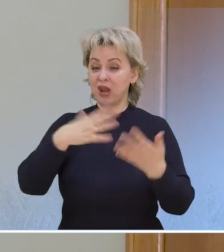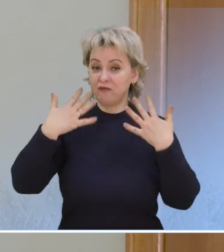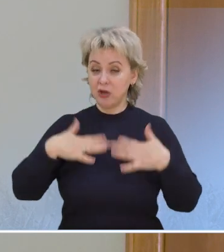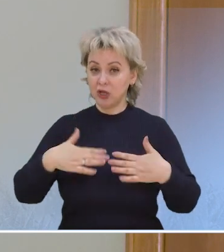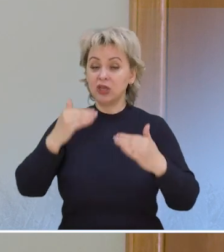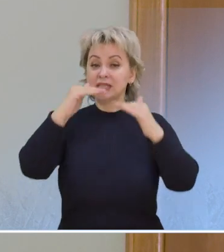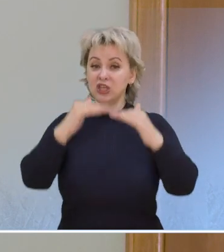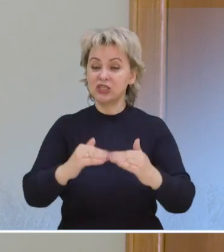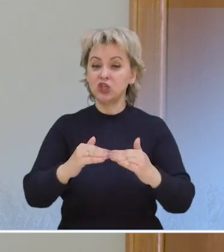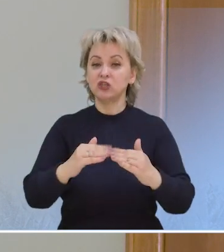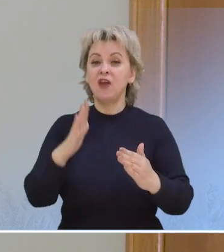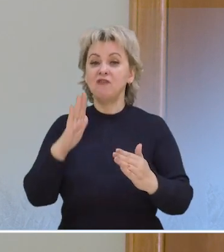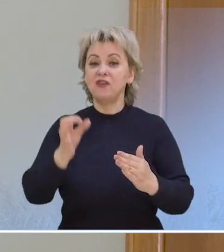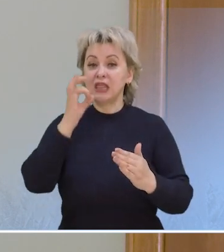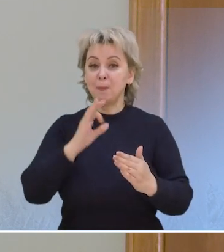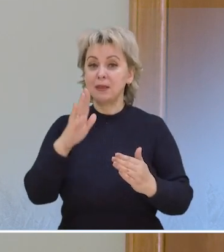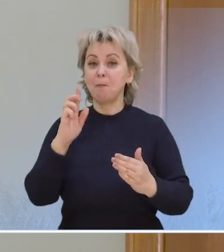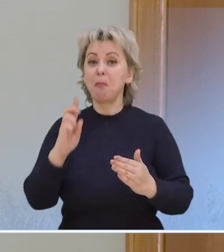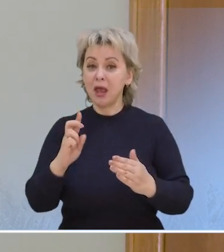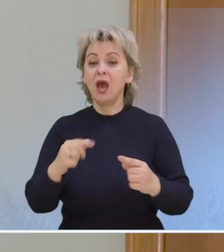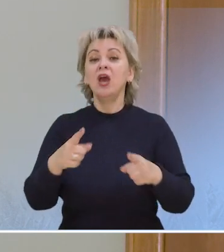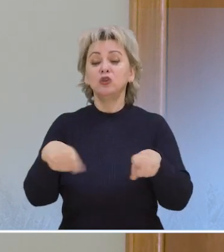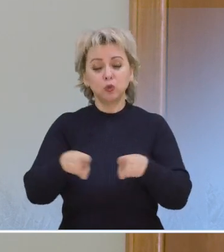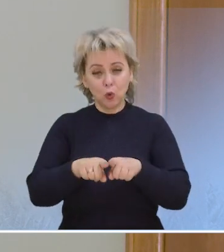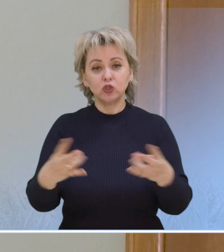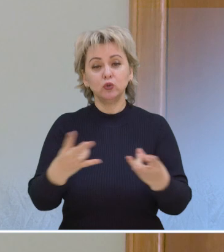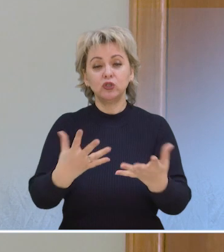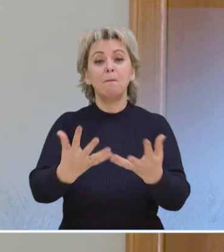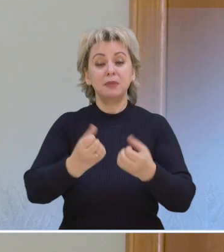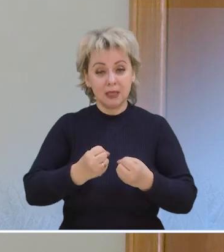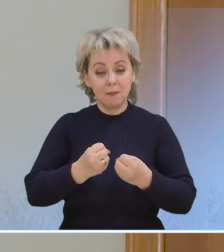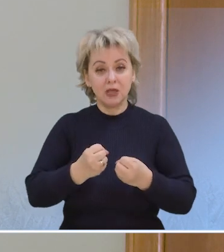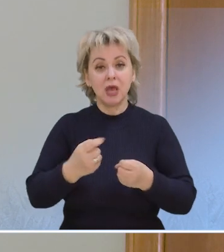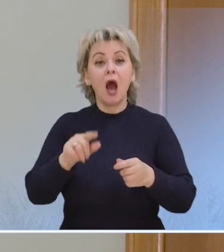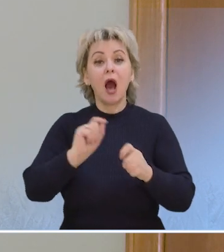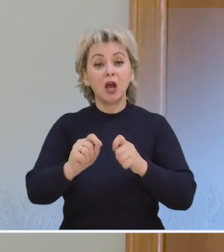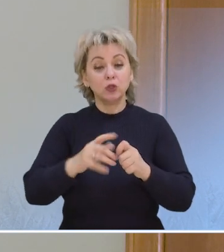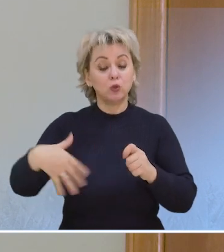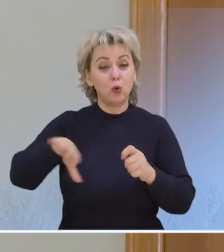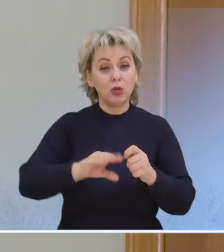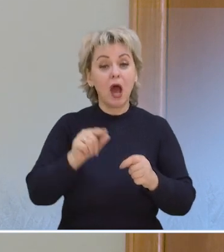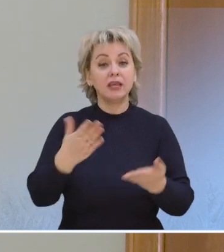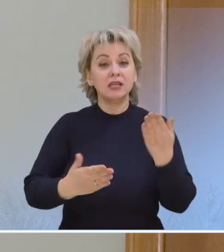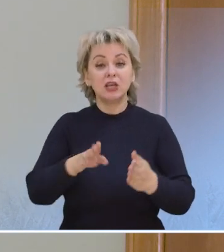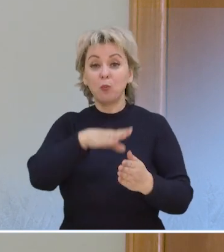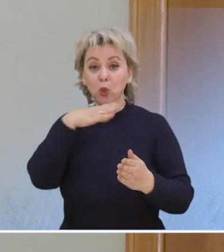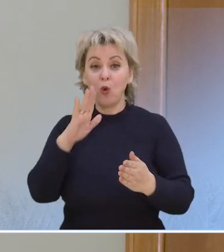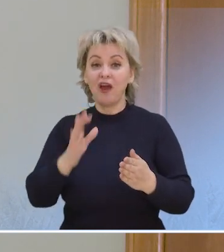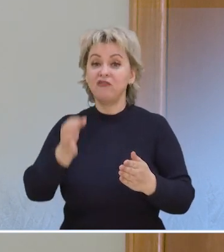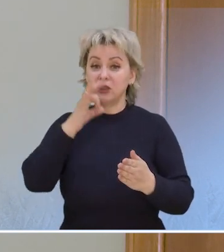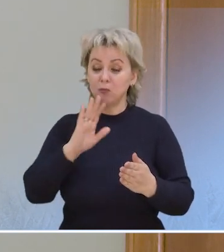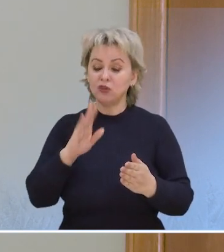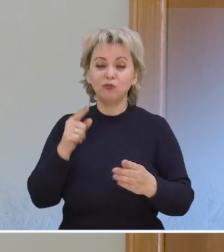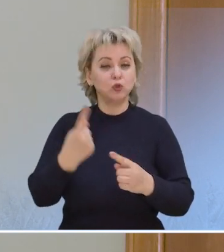всего. Если снижен витамин B, тоже его нужно употреблять. А безконтрольный прием витаминов может привести к тому же гипервитаминозу. Это будут